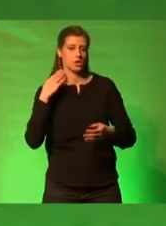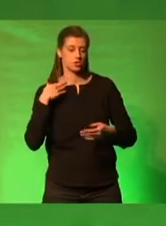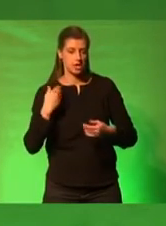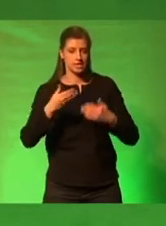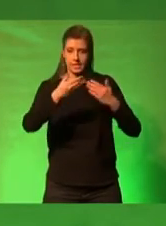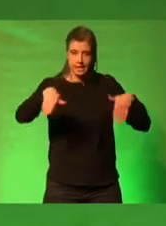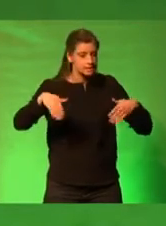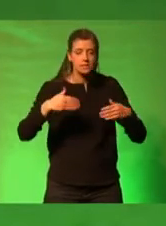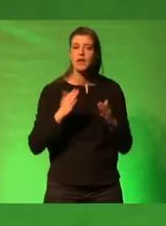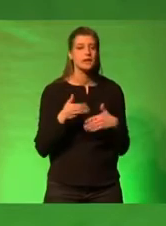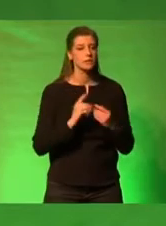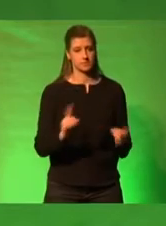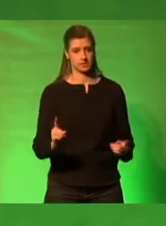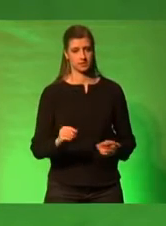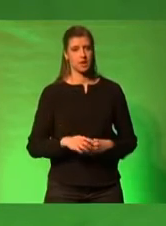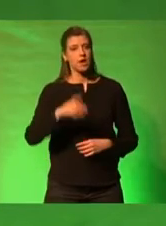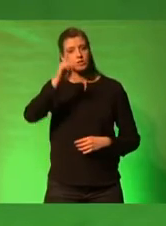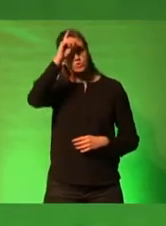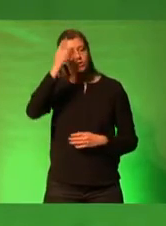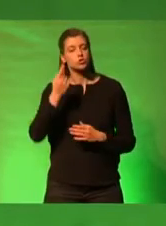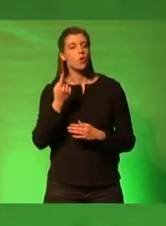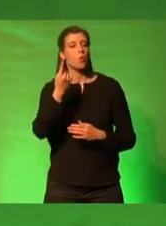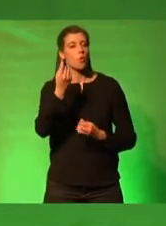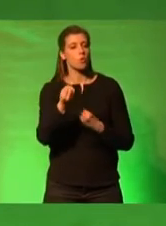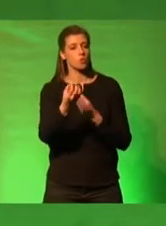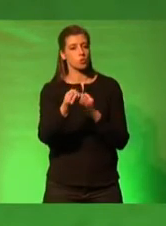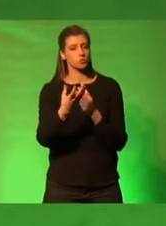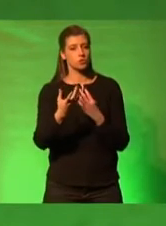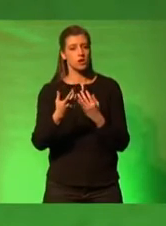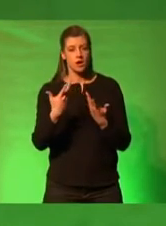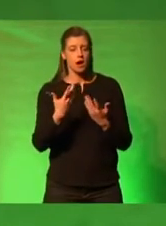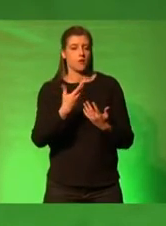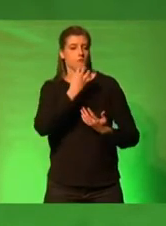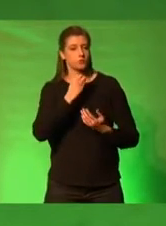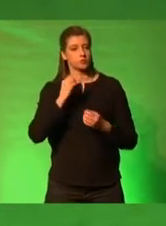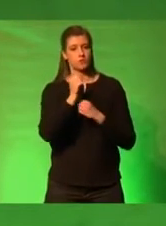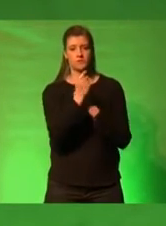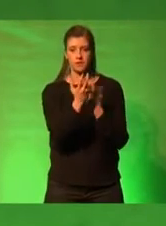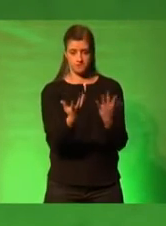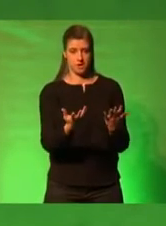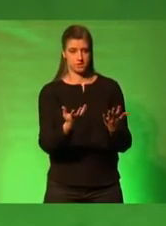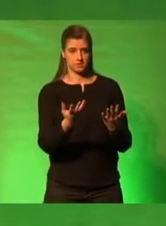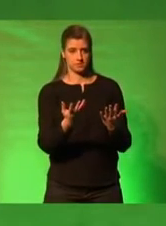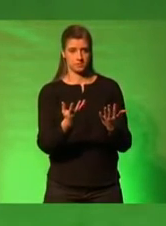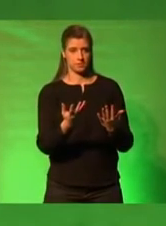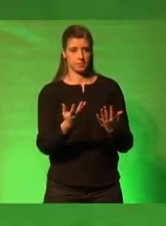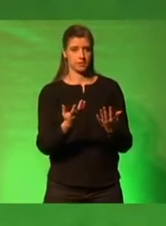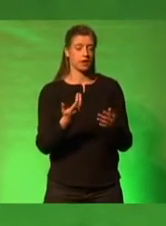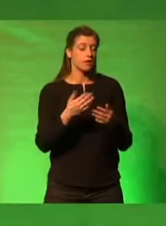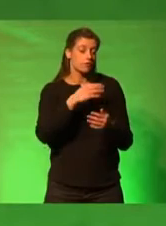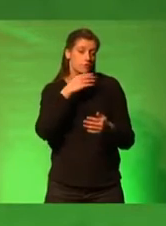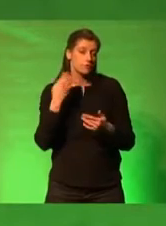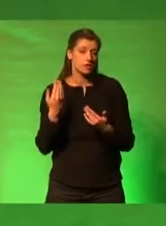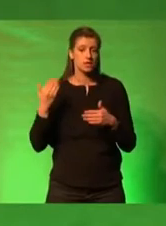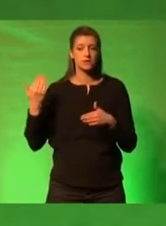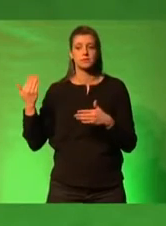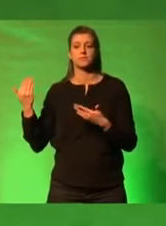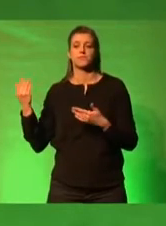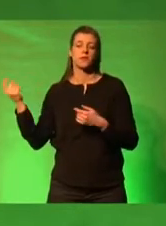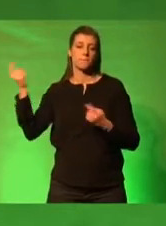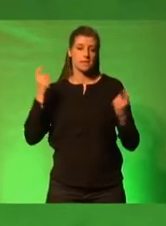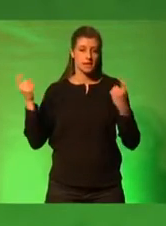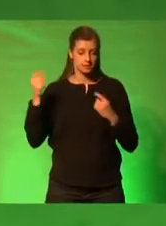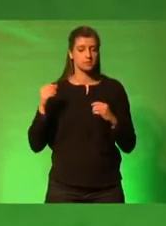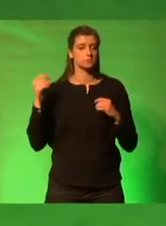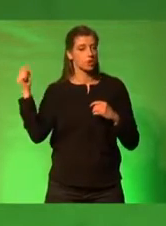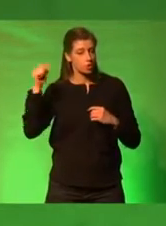Und weil die deutsche Hochkultur noch nie ein Abo auf Vielfalt hatte, weil zu viele Geschichten von Migrantinnen nicht erzählt werden, weil